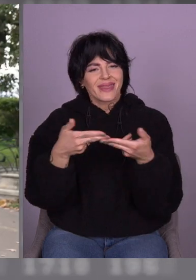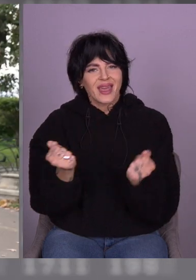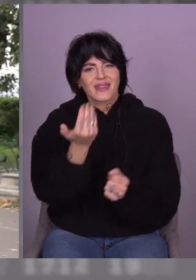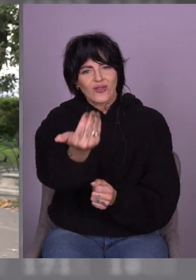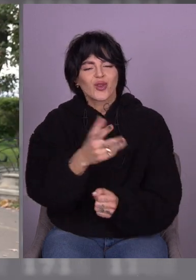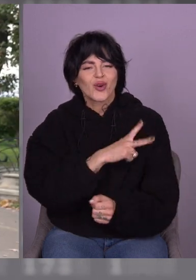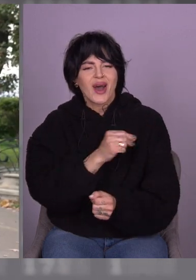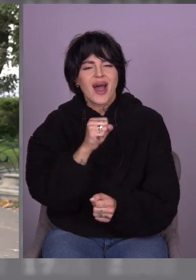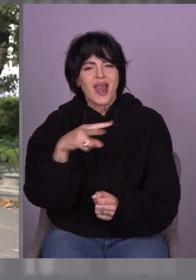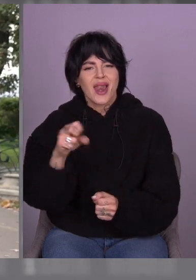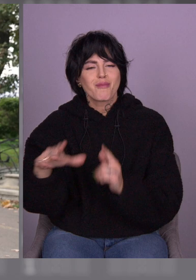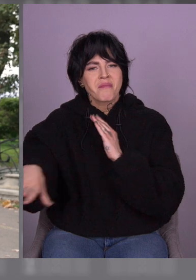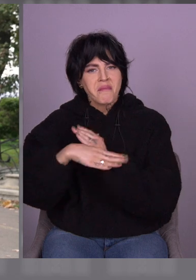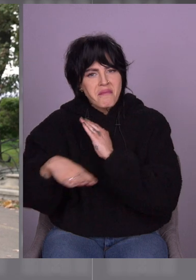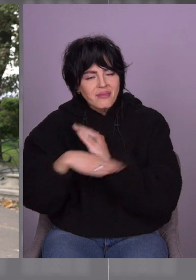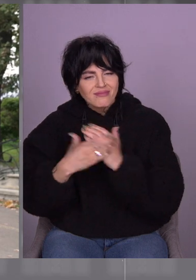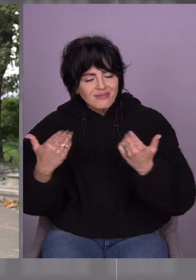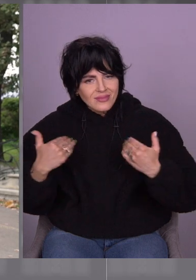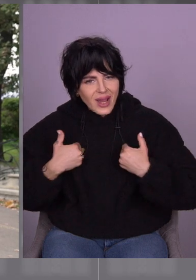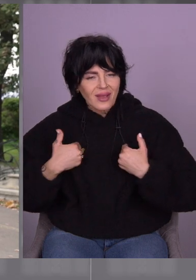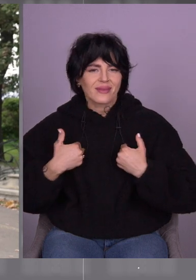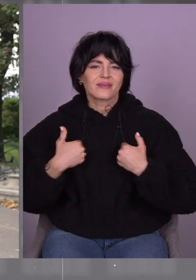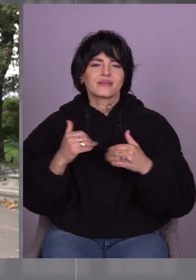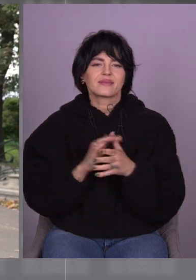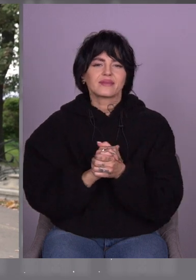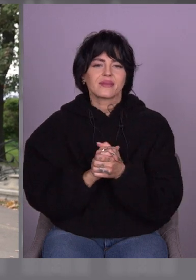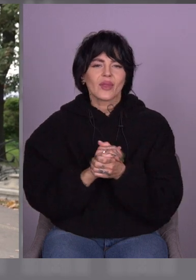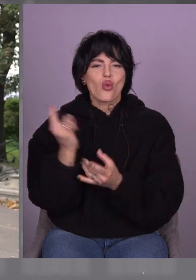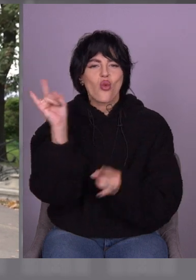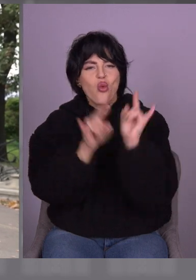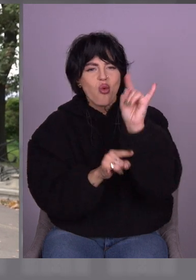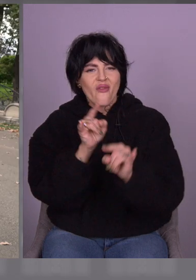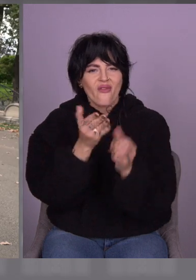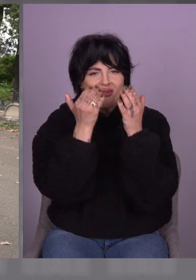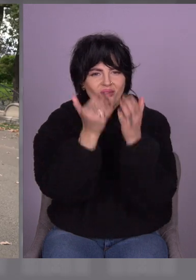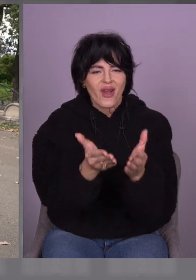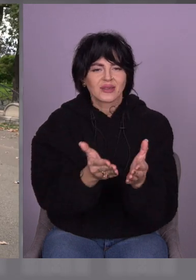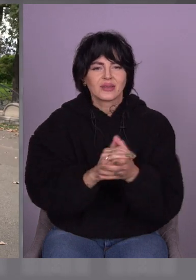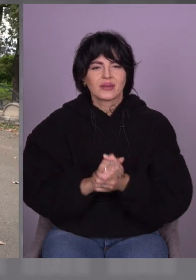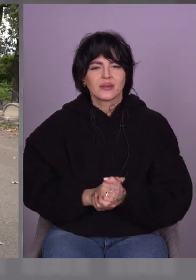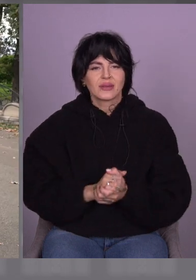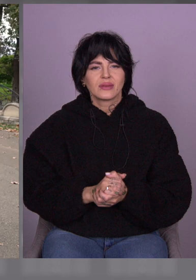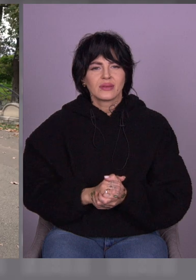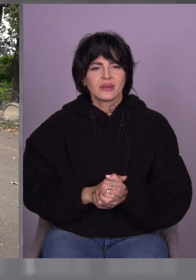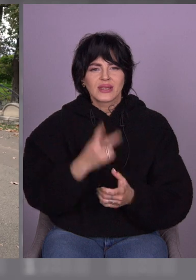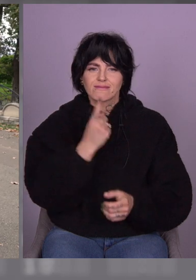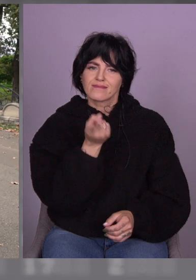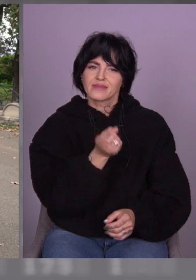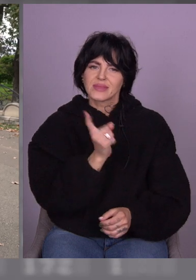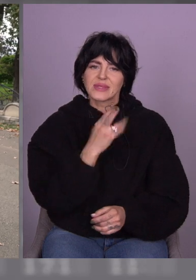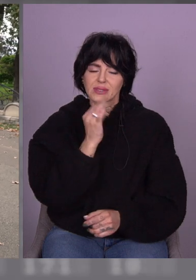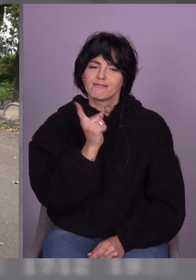вона нам допомогла, умовила вас. А я реально кажу, ух, получиш ти.